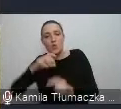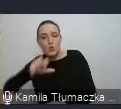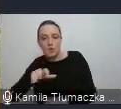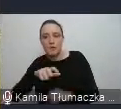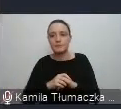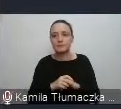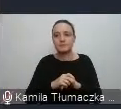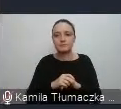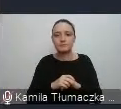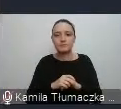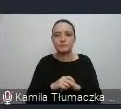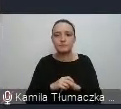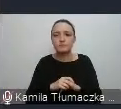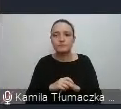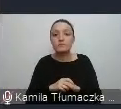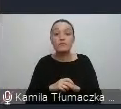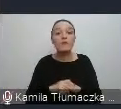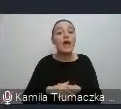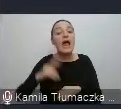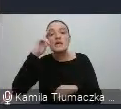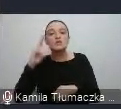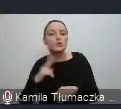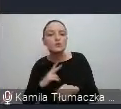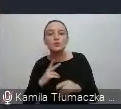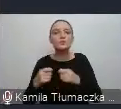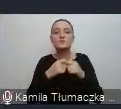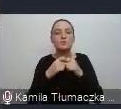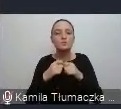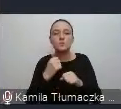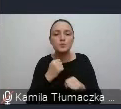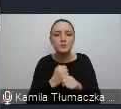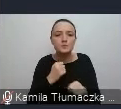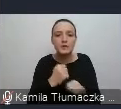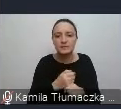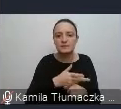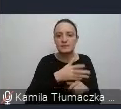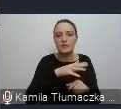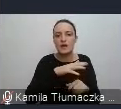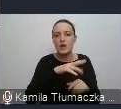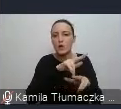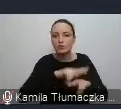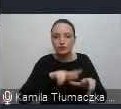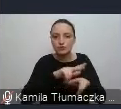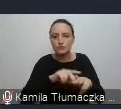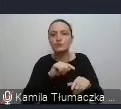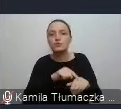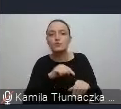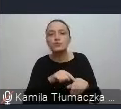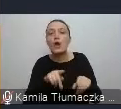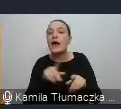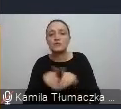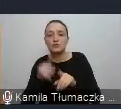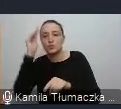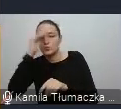Instytut współpracuje z tromińskimi uczelniami i w ramach współpracy z Politechniką Gdańską tworzone są